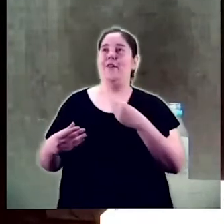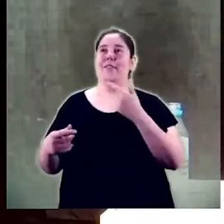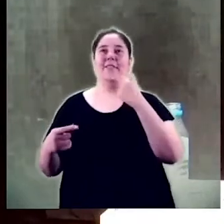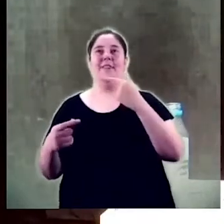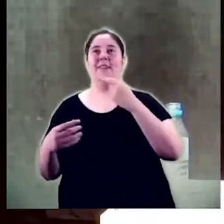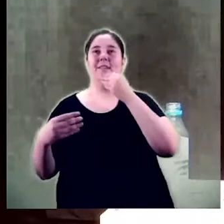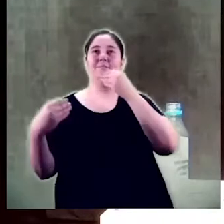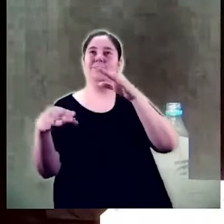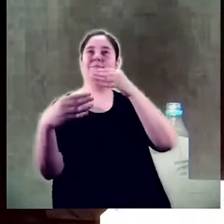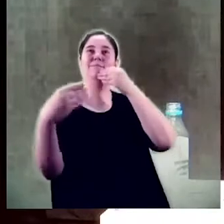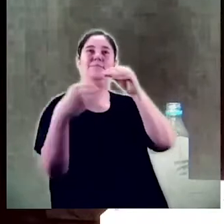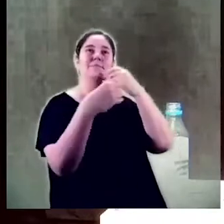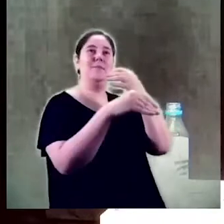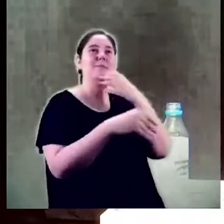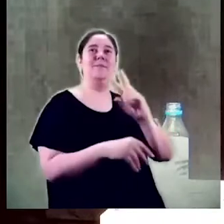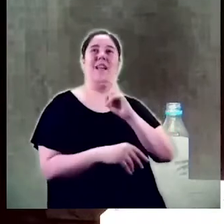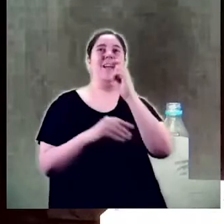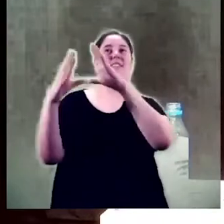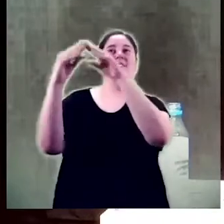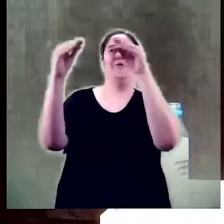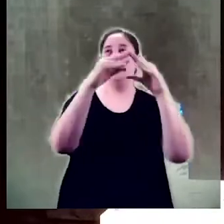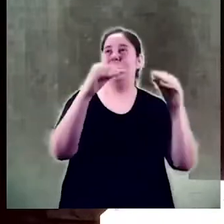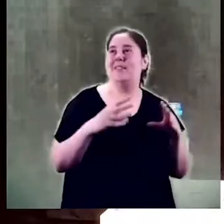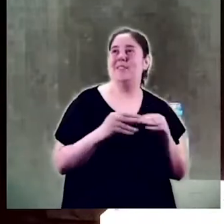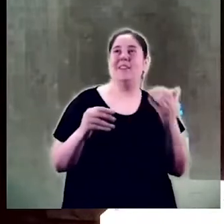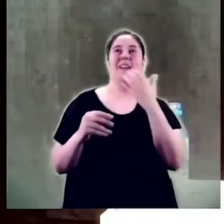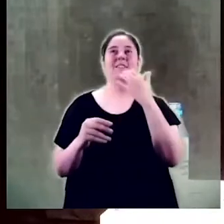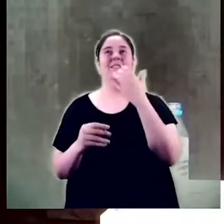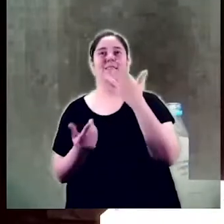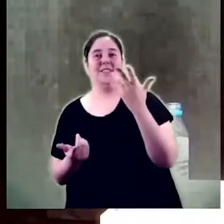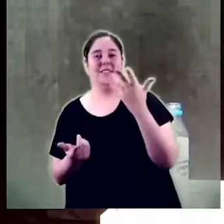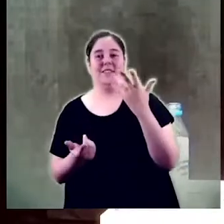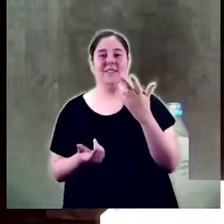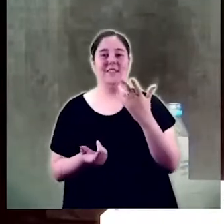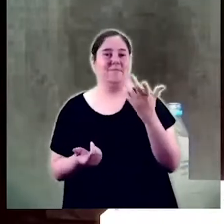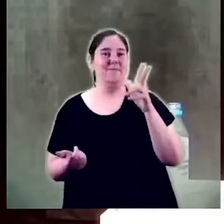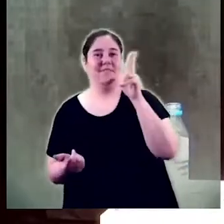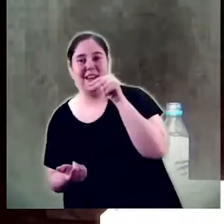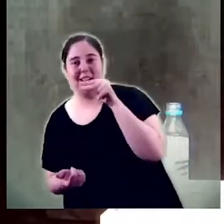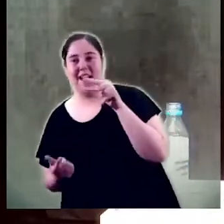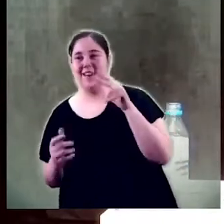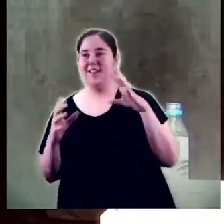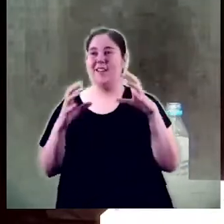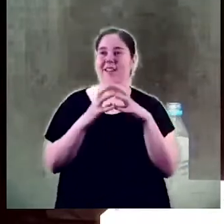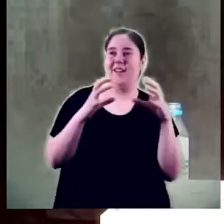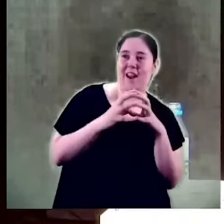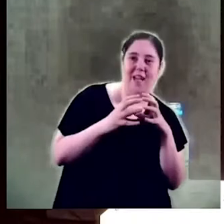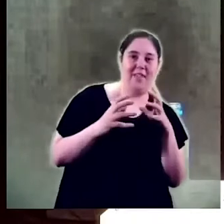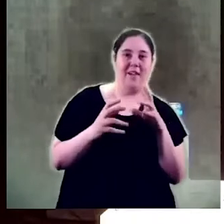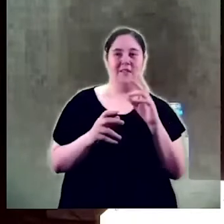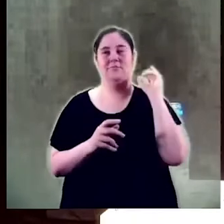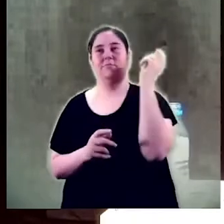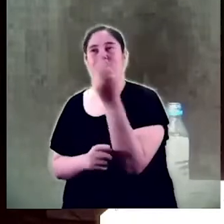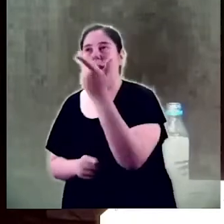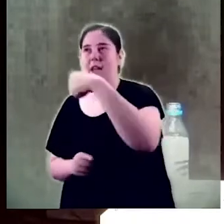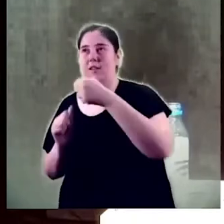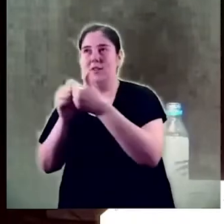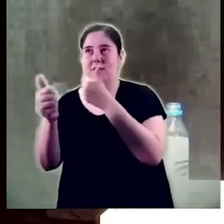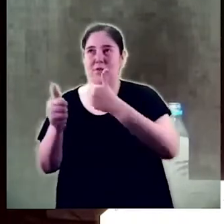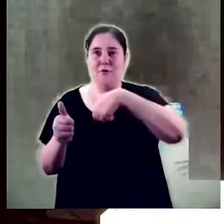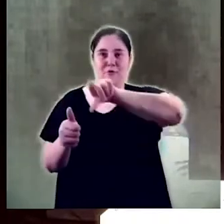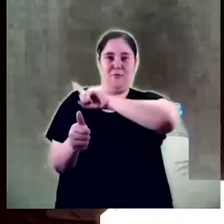que altres universitats la Rovira i Virgili la de la Can la de Granada ens copiguin s'hi aventurin